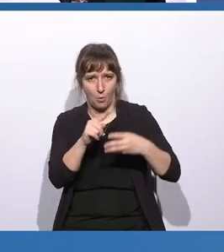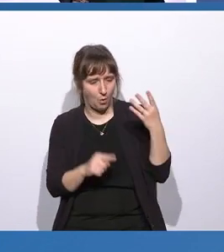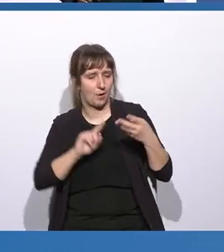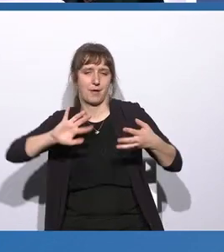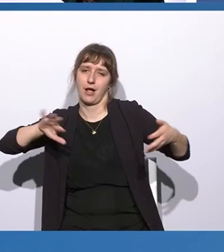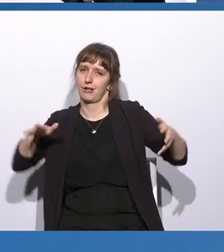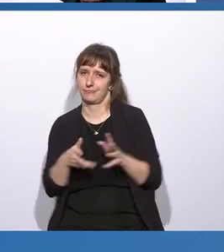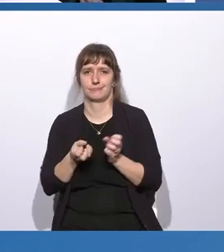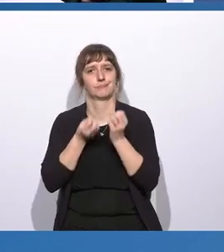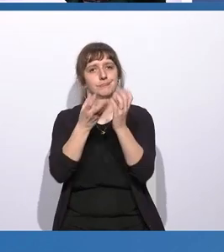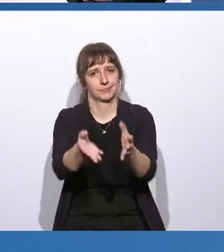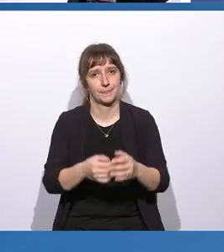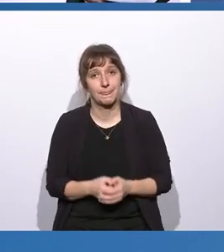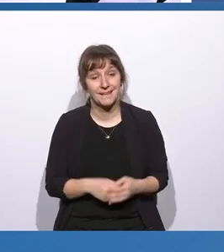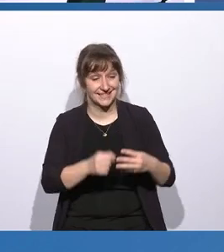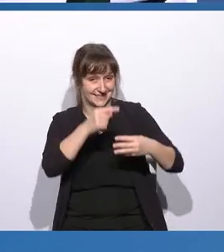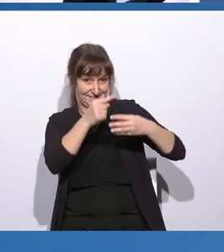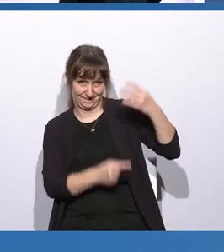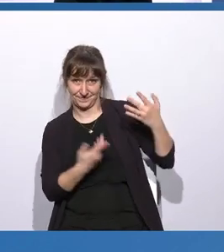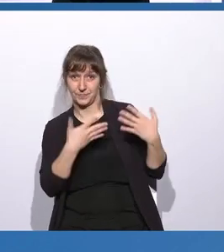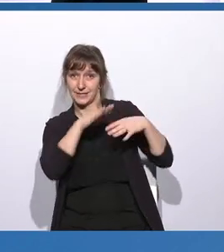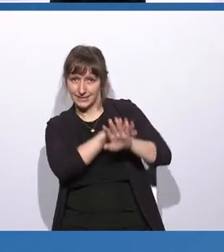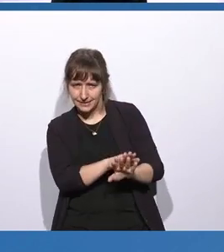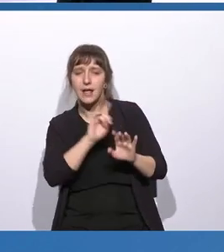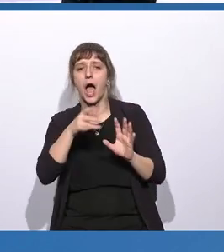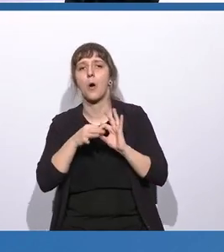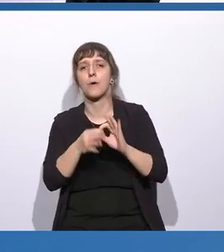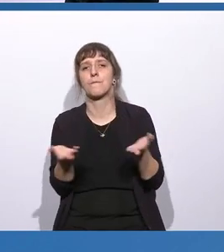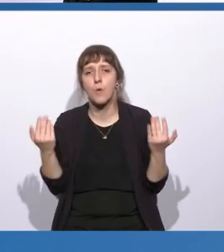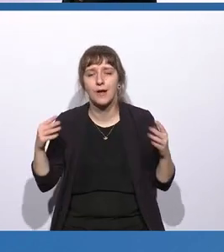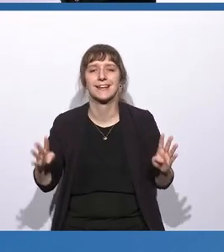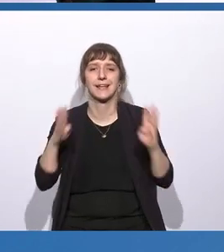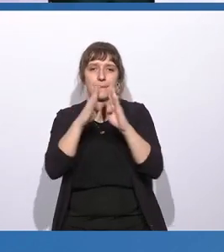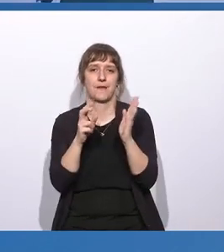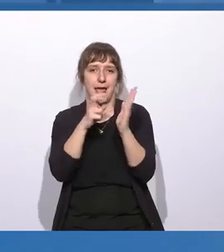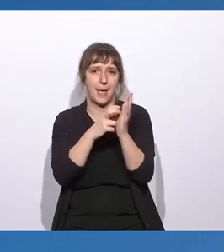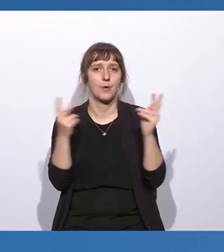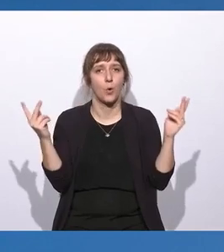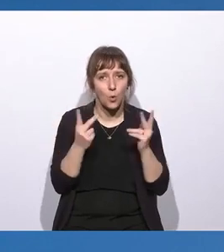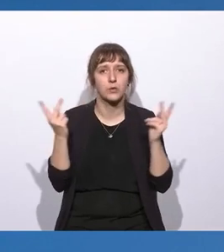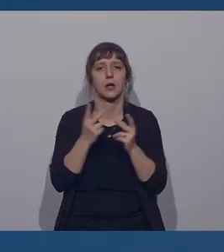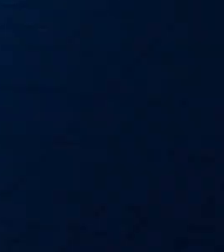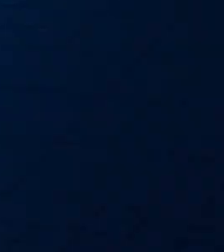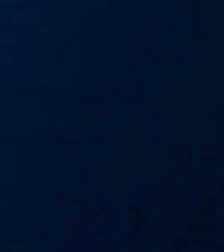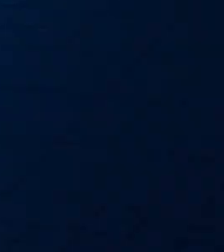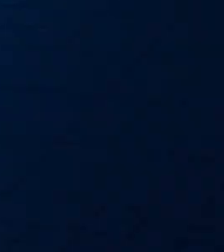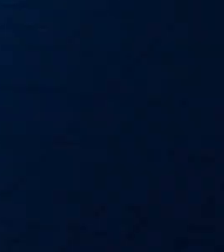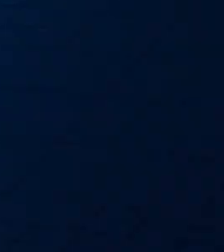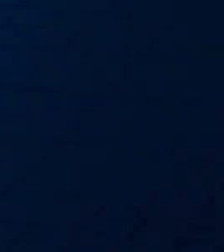nochmal zusammengefasst. Diesen One-Pager finden Sie übrigens auch auf unserer Gipfel-App oder auf der Homepage der CDR-Initiative.